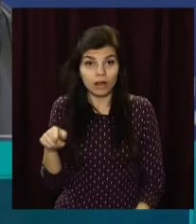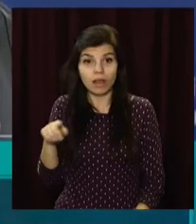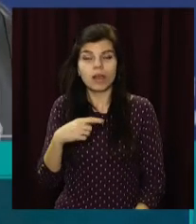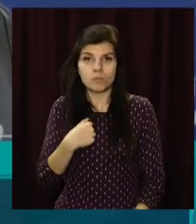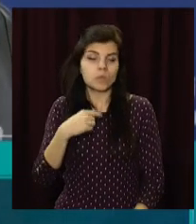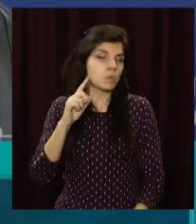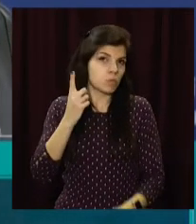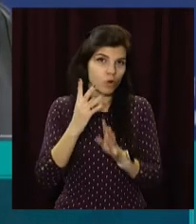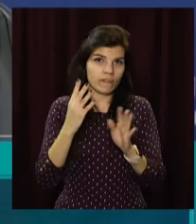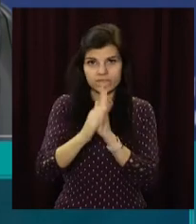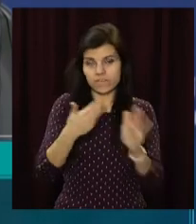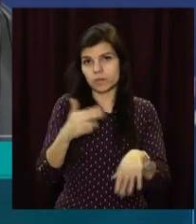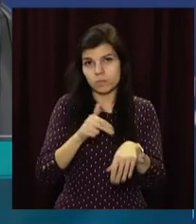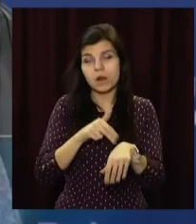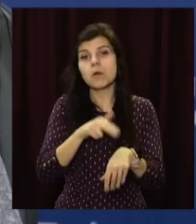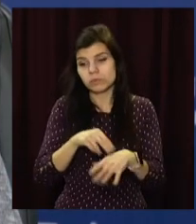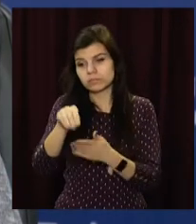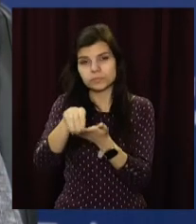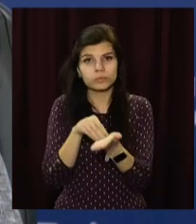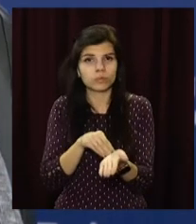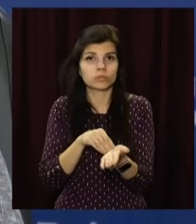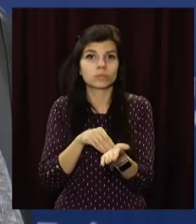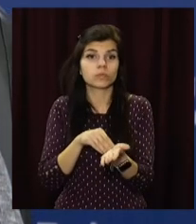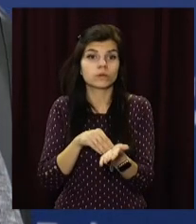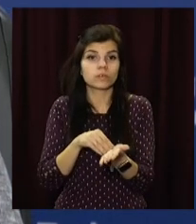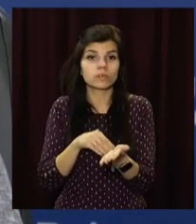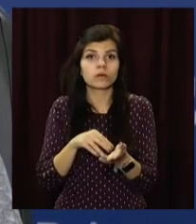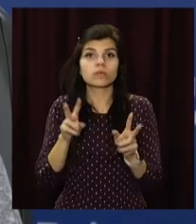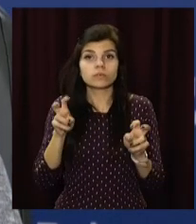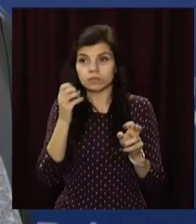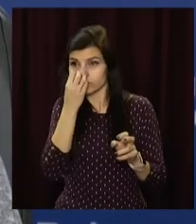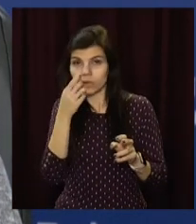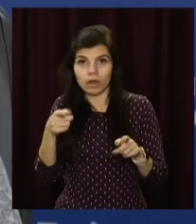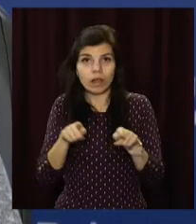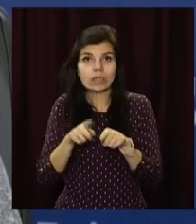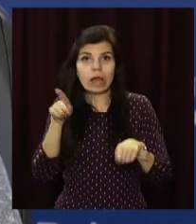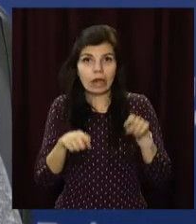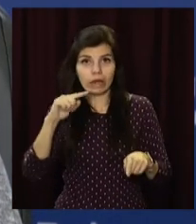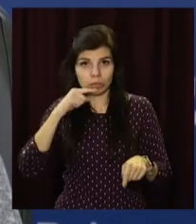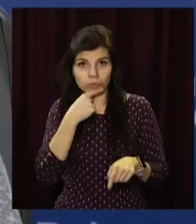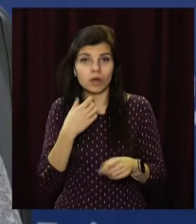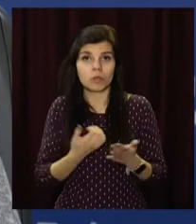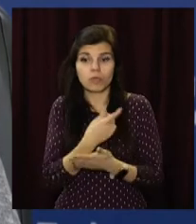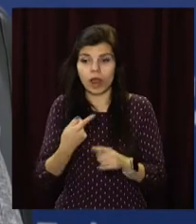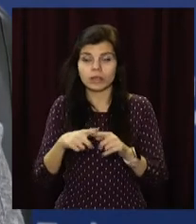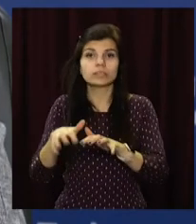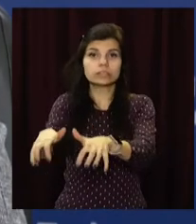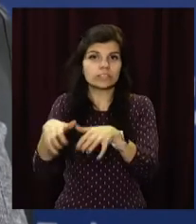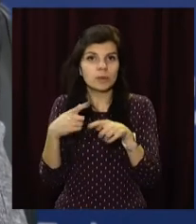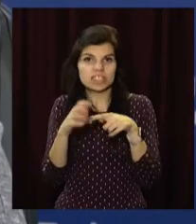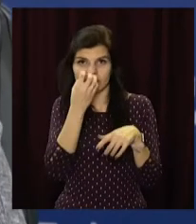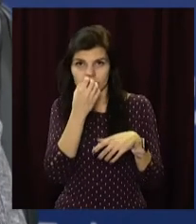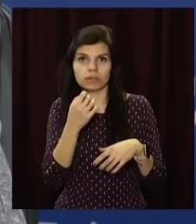викликаємо поліцію, поліція вже зробляє протоколи про нарушеннях. І зимають цей